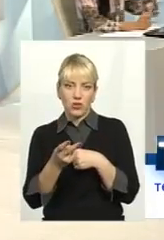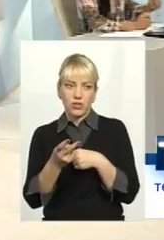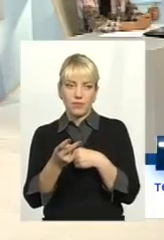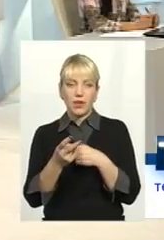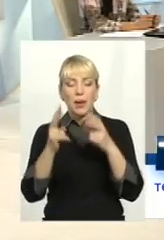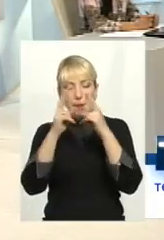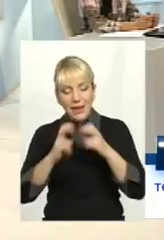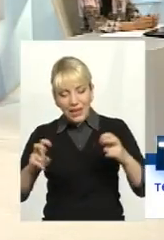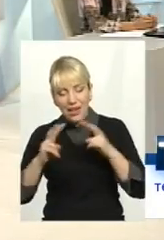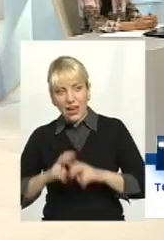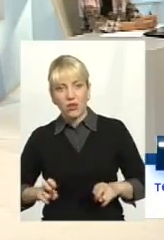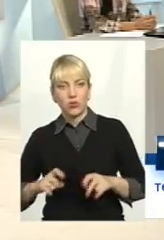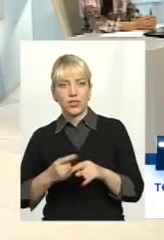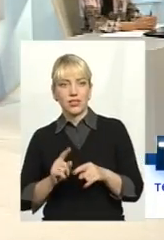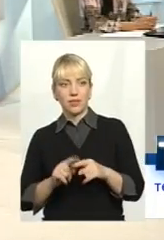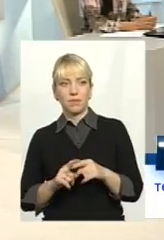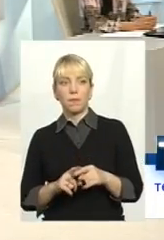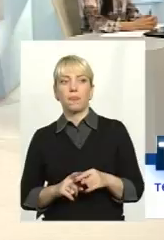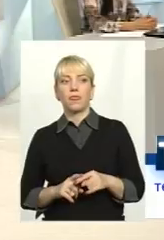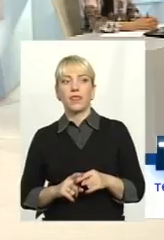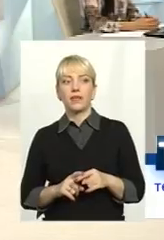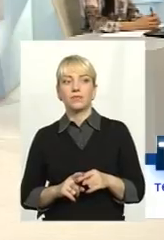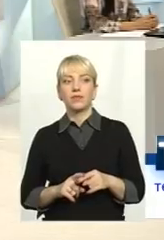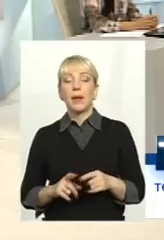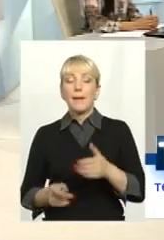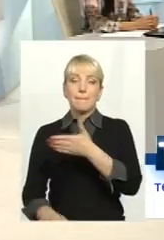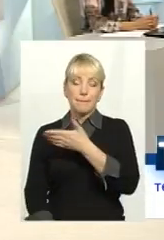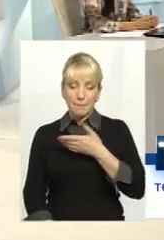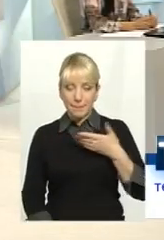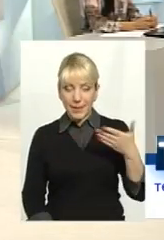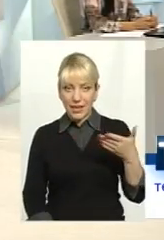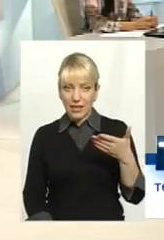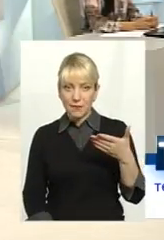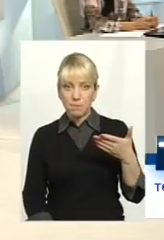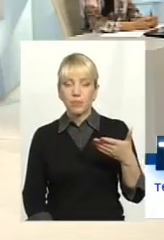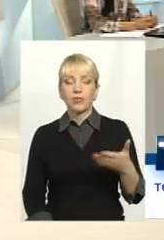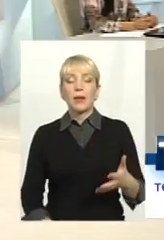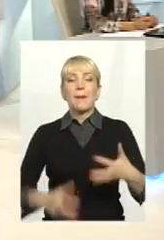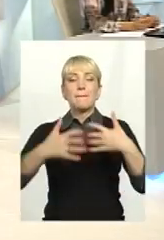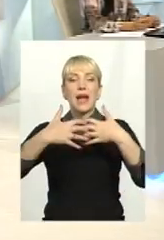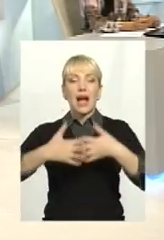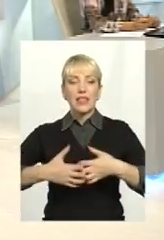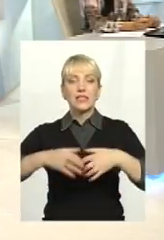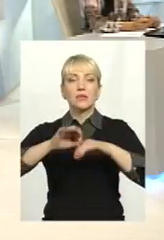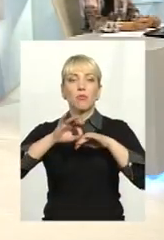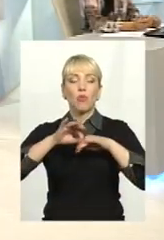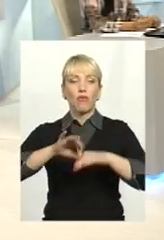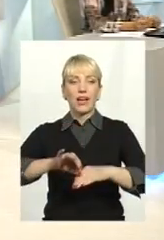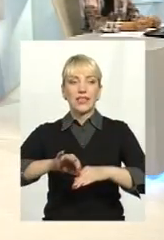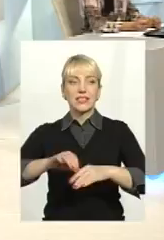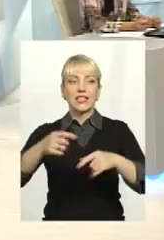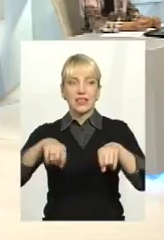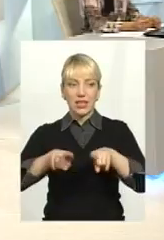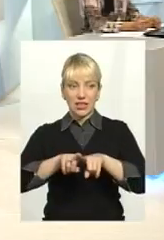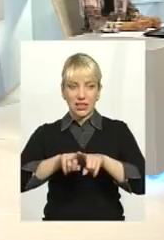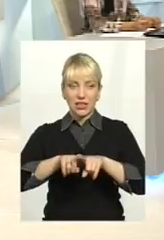змусити повернути назад на доопрацювання? Якраз механізм проведення таких форм